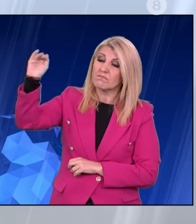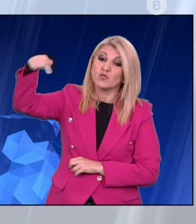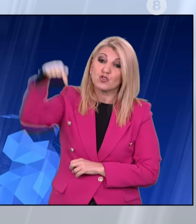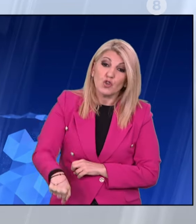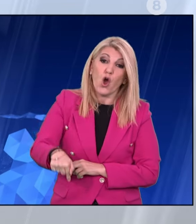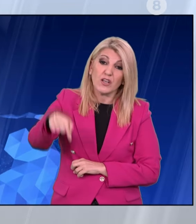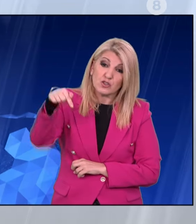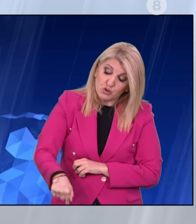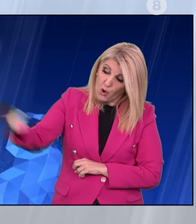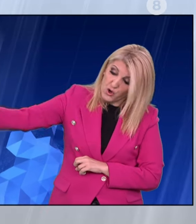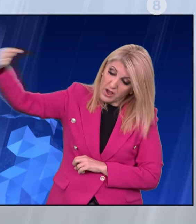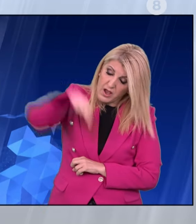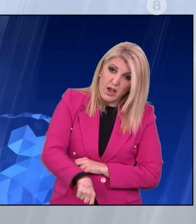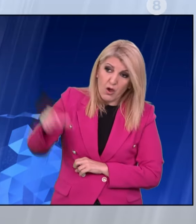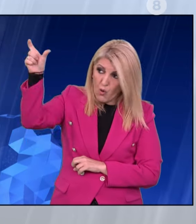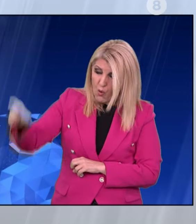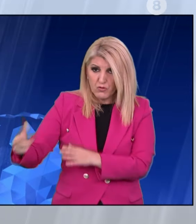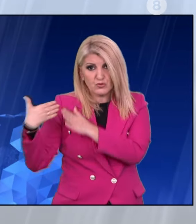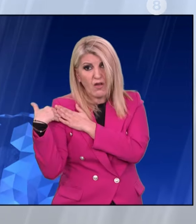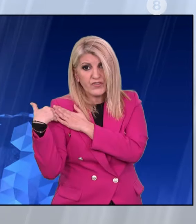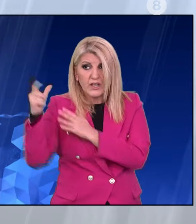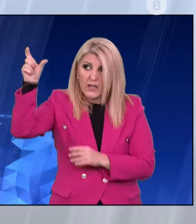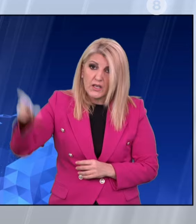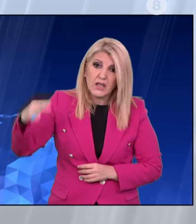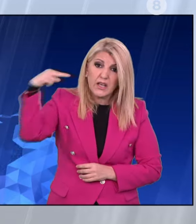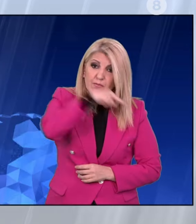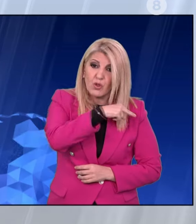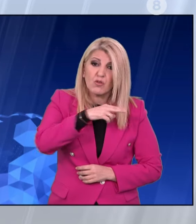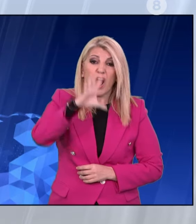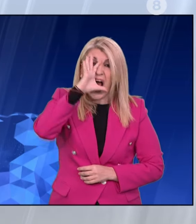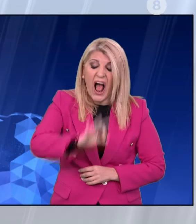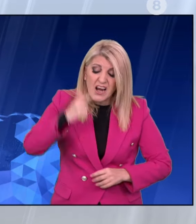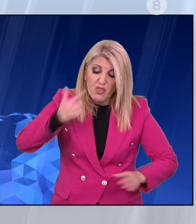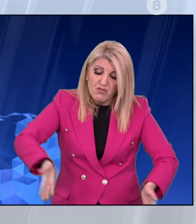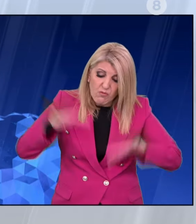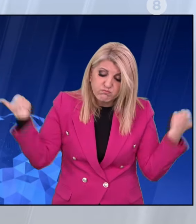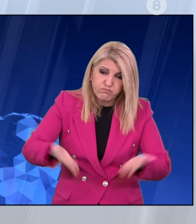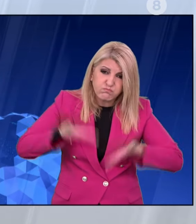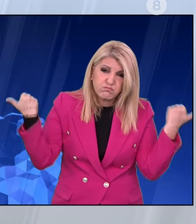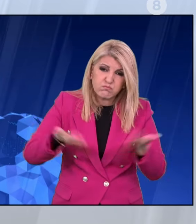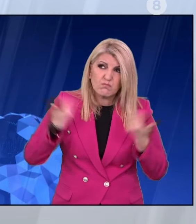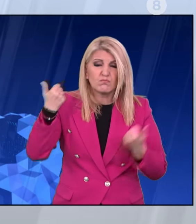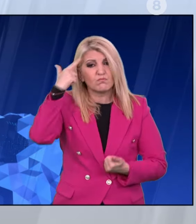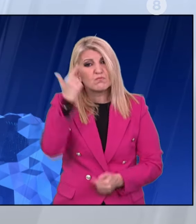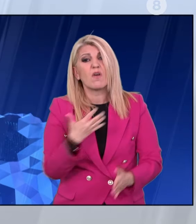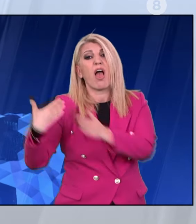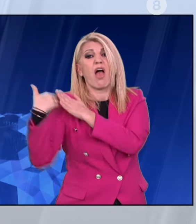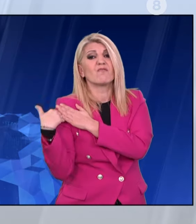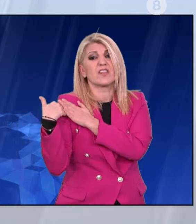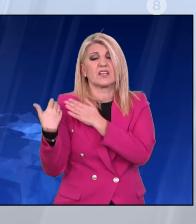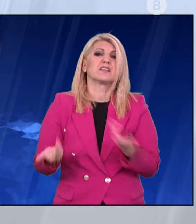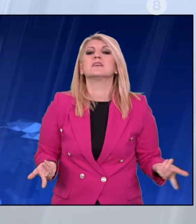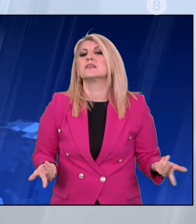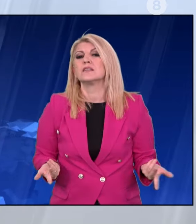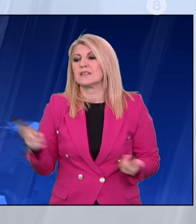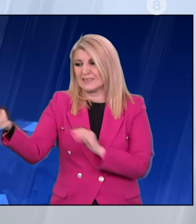ύψος που επιβάλλει το πρωθυπουργικό αξίωμα. Να βάλει την αλήθεια πάνω από το μικροκομματικό συμφέρον. Την ευθύνη πάνω από την αλληλεγγύη μεταξύ των πολιτικών τζακιών.